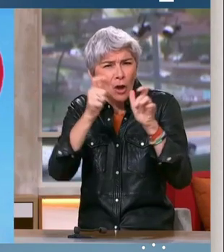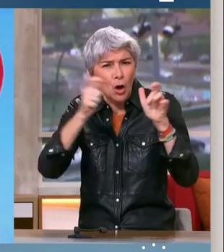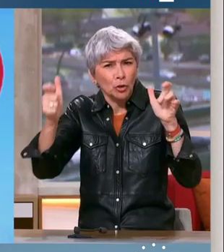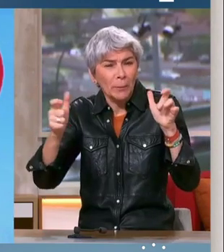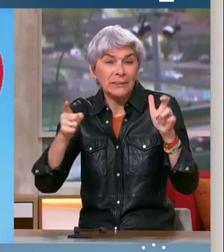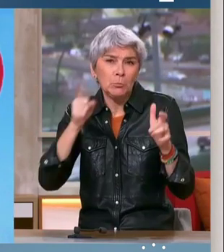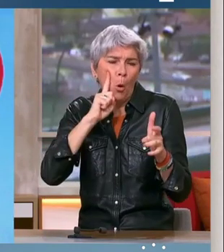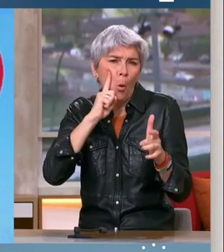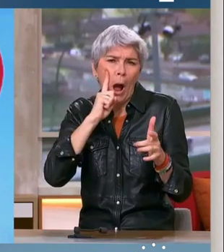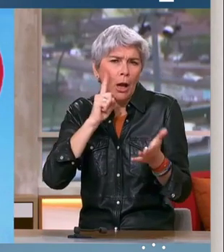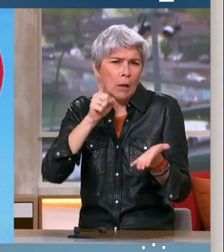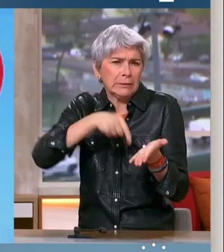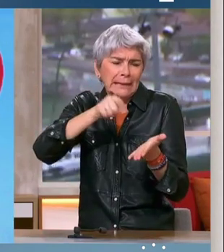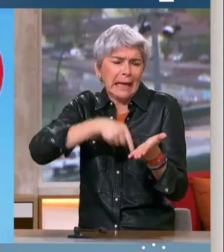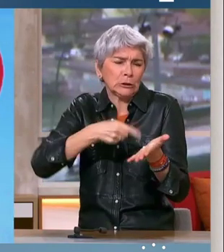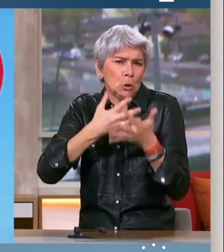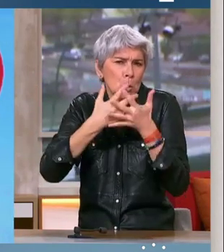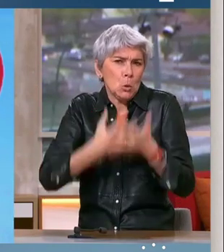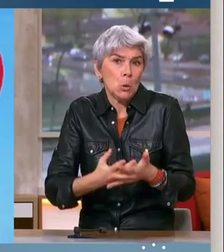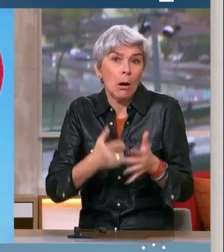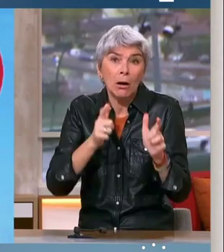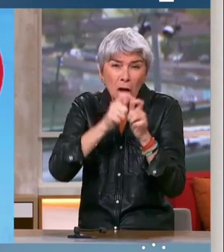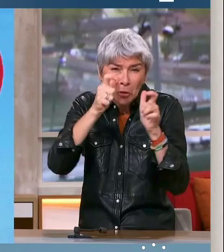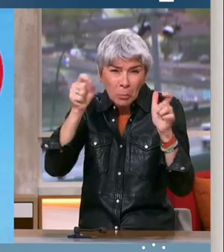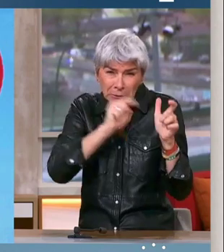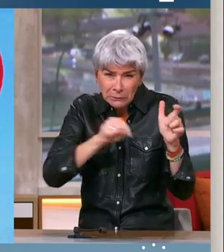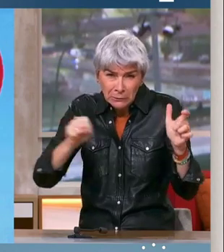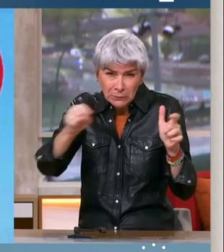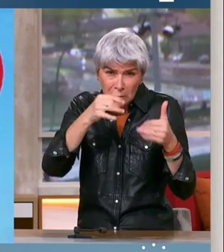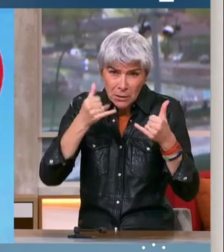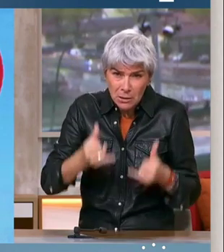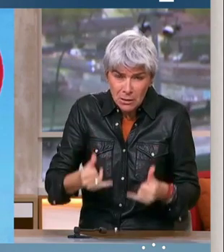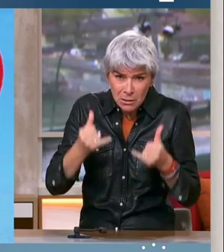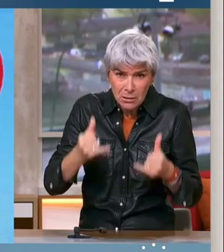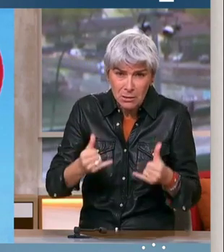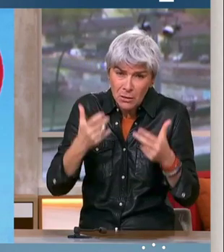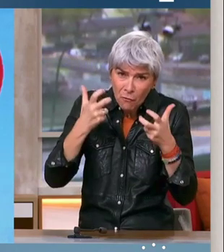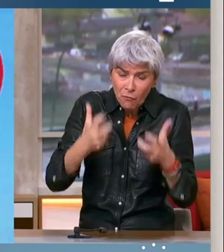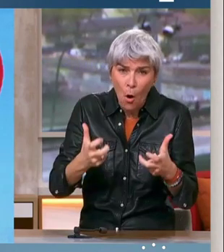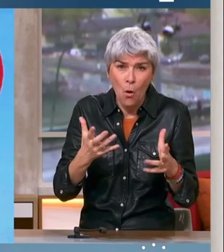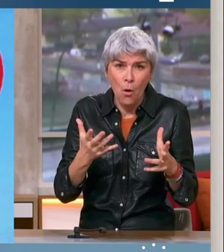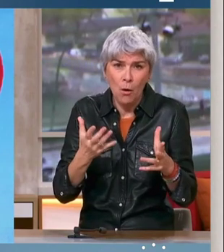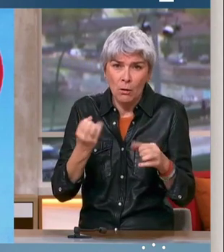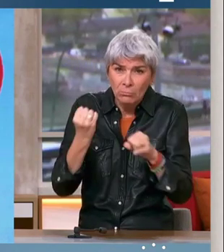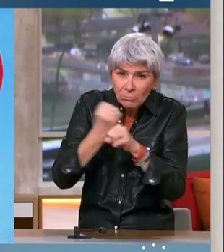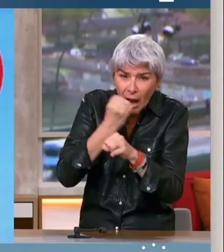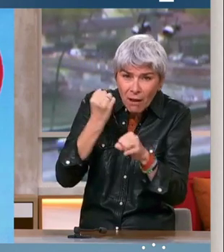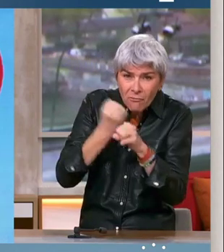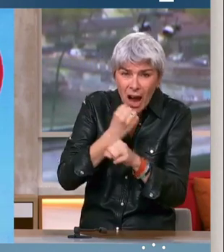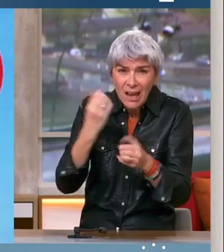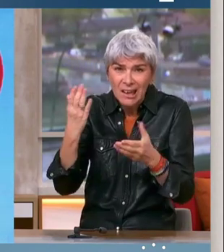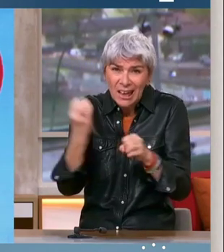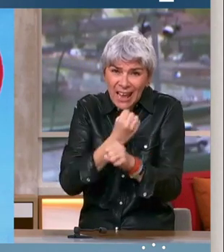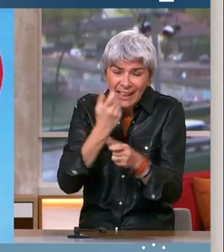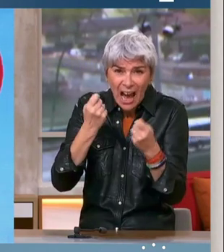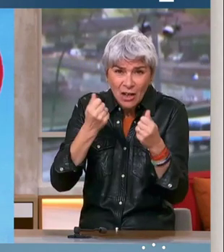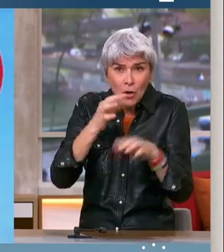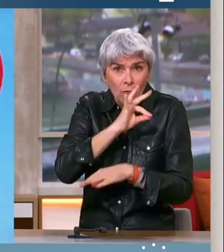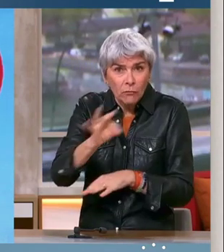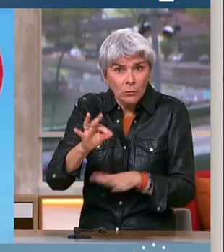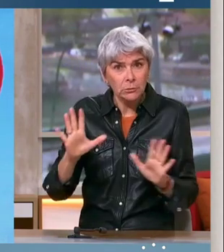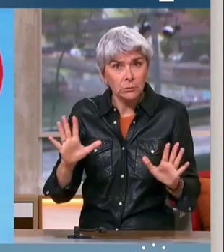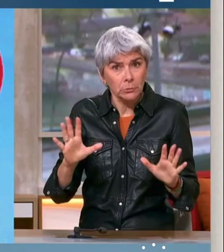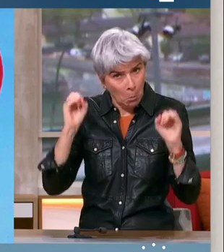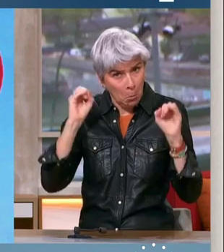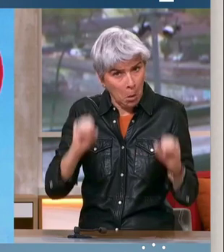taxeriez si vous étiez au pouvoir Mais ces grandes entreprises ici et qui veulent faire du travail et gagner de l'argent en France, je ne